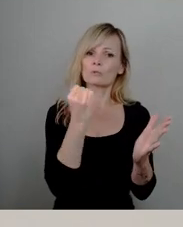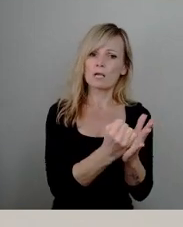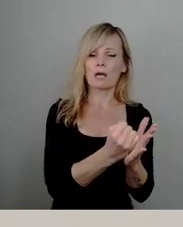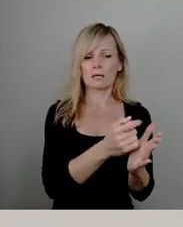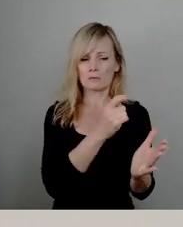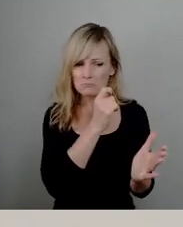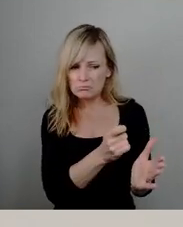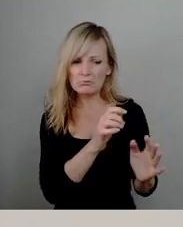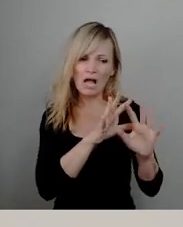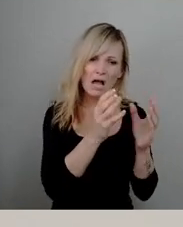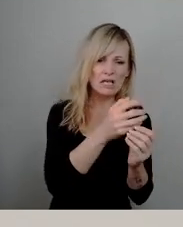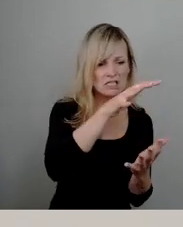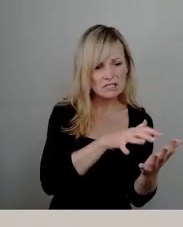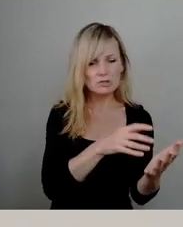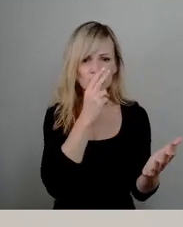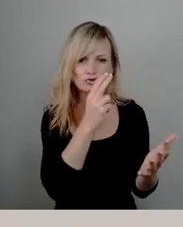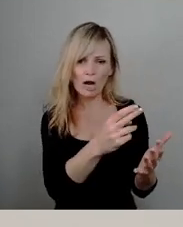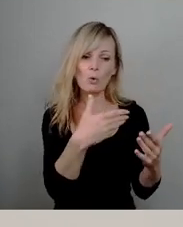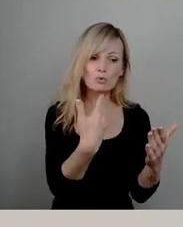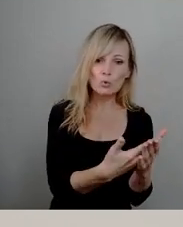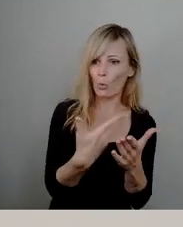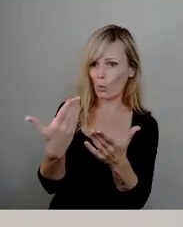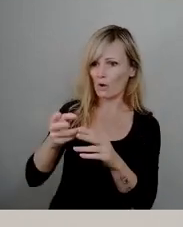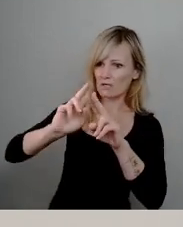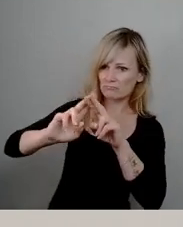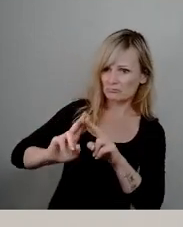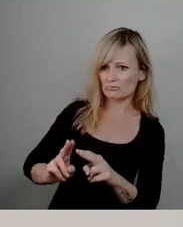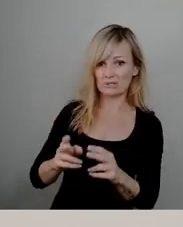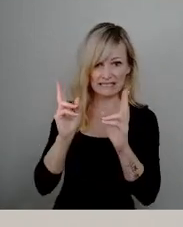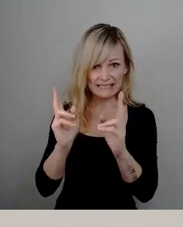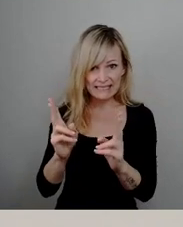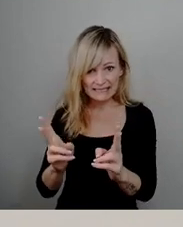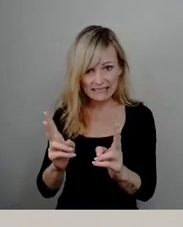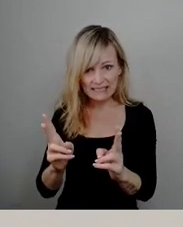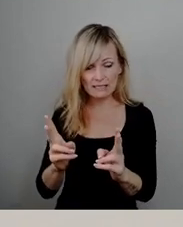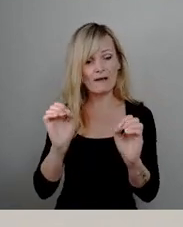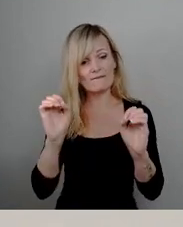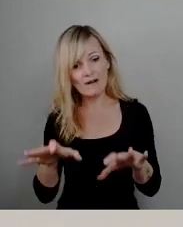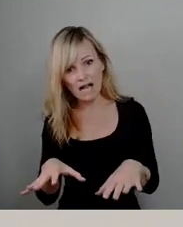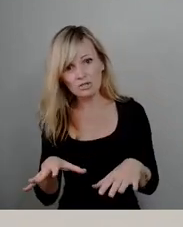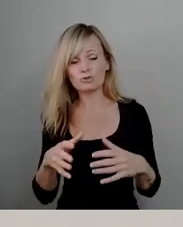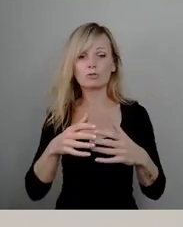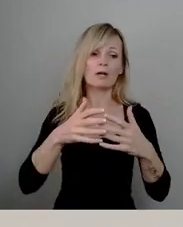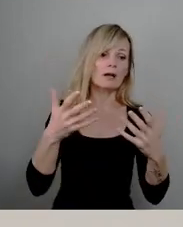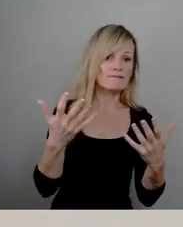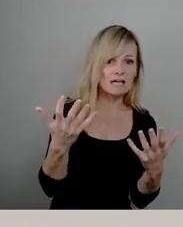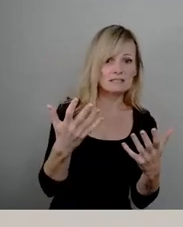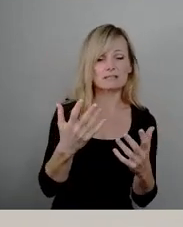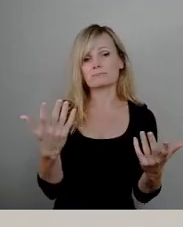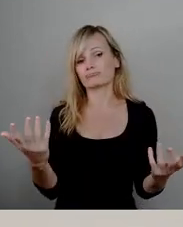richtig, wurden da falsche Ableitungen getroffen, sind Gutachten